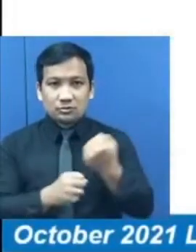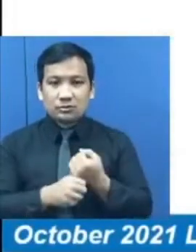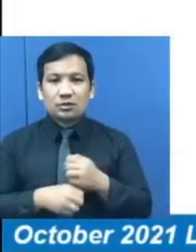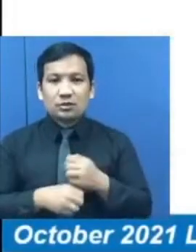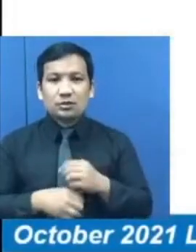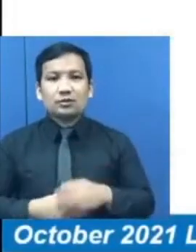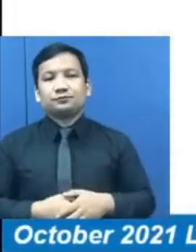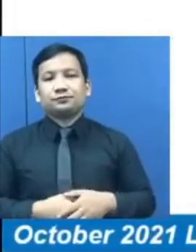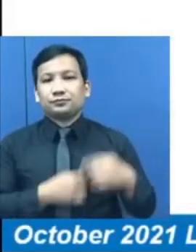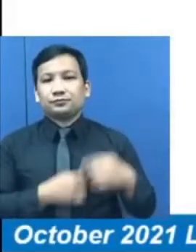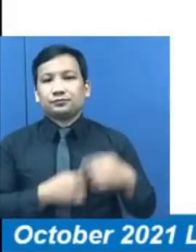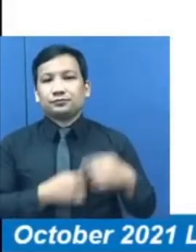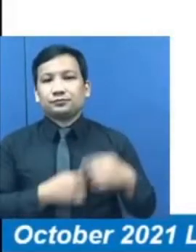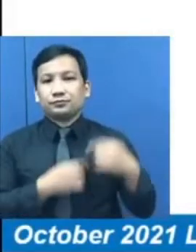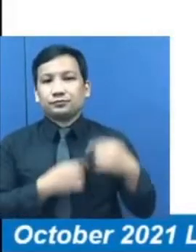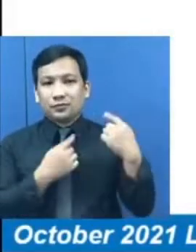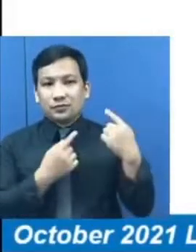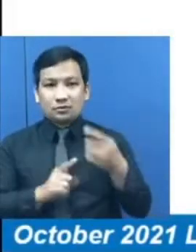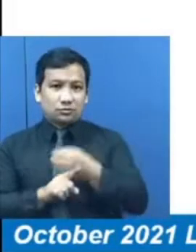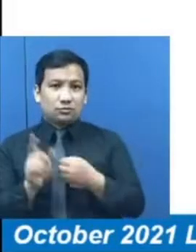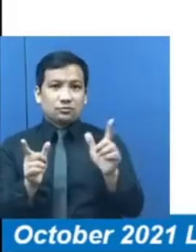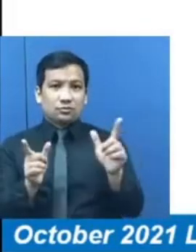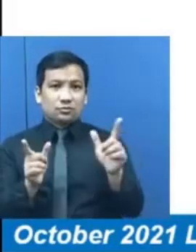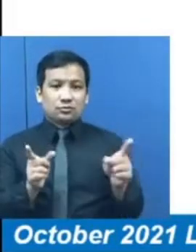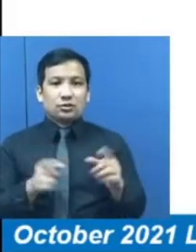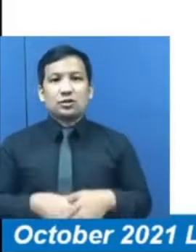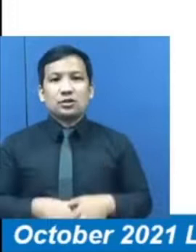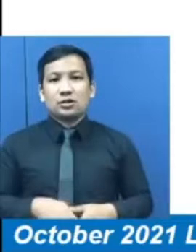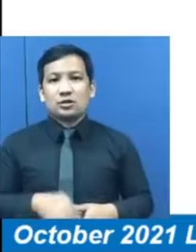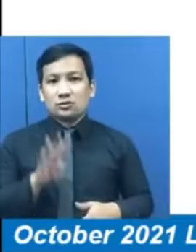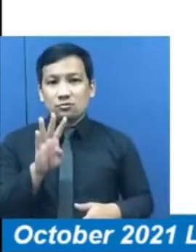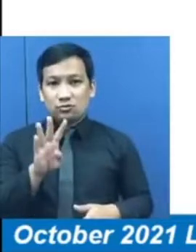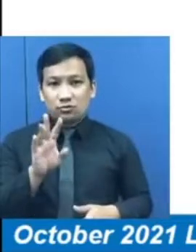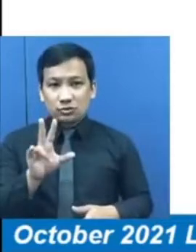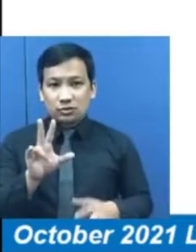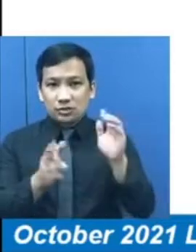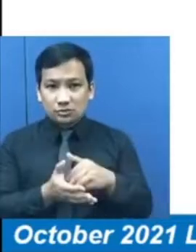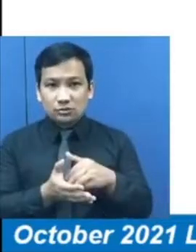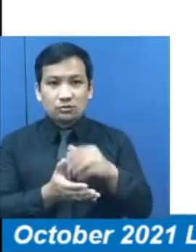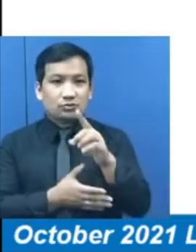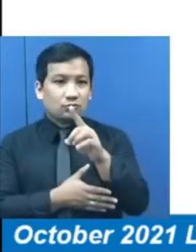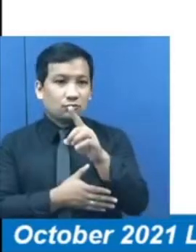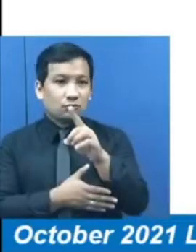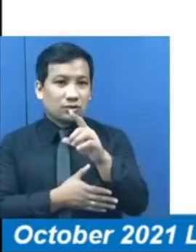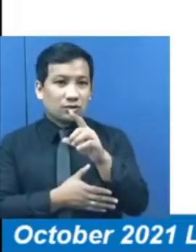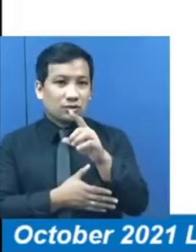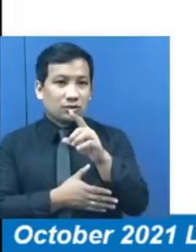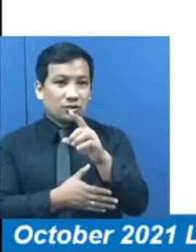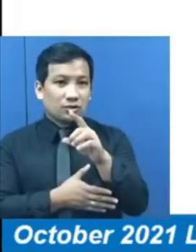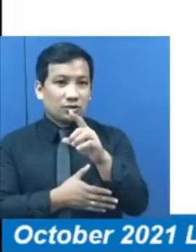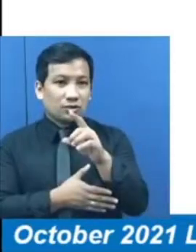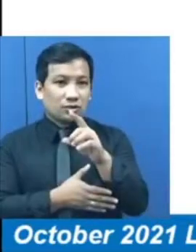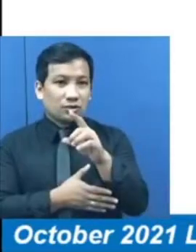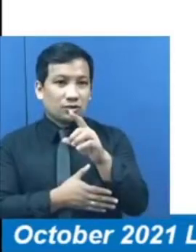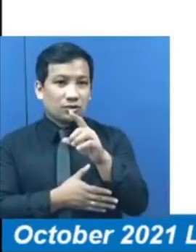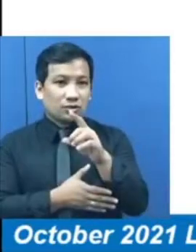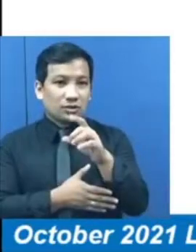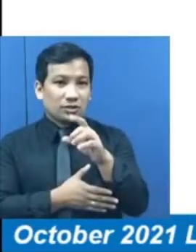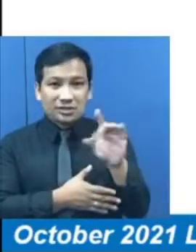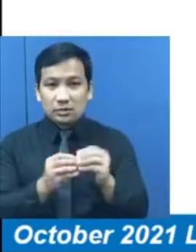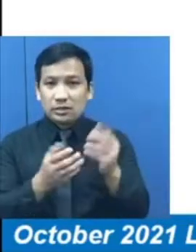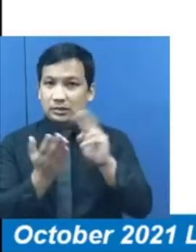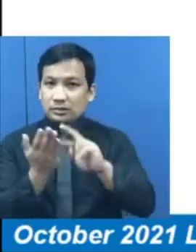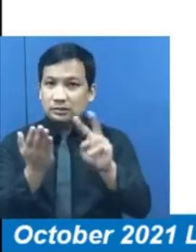Nitong Oktober 2021, 43,181 ang total households na